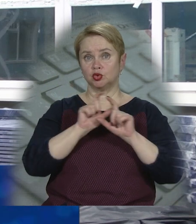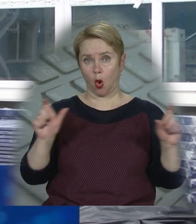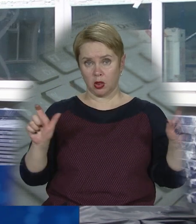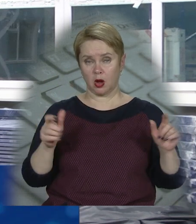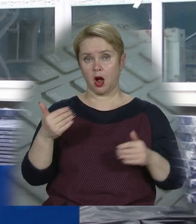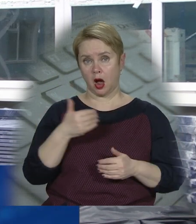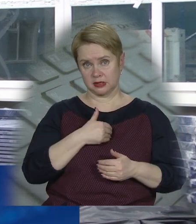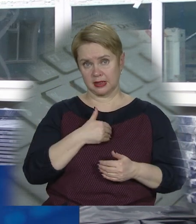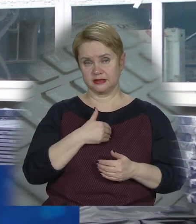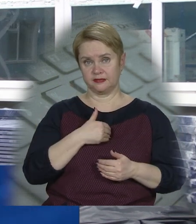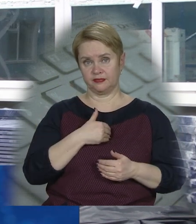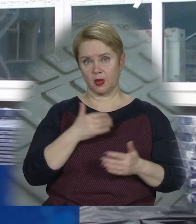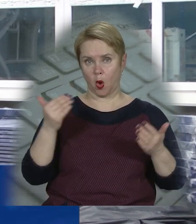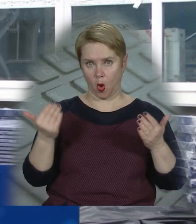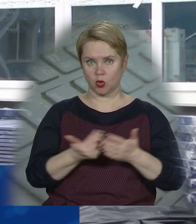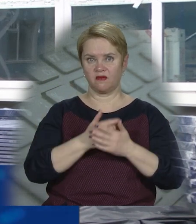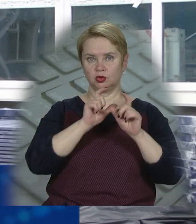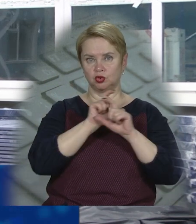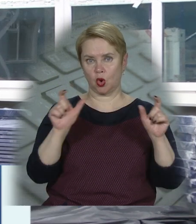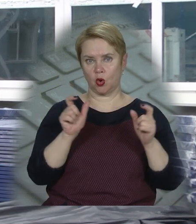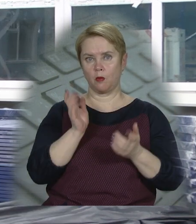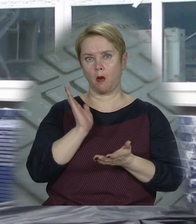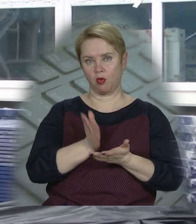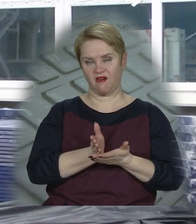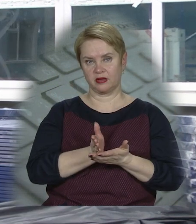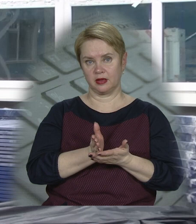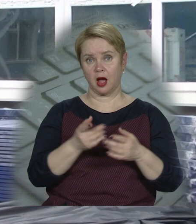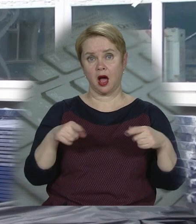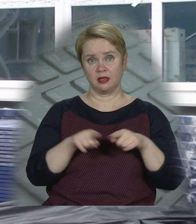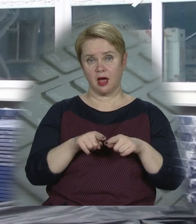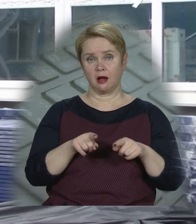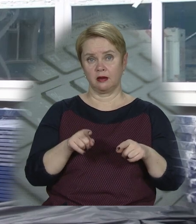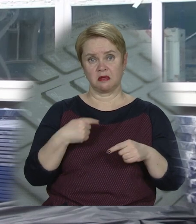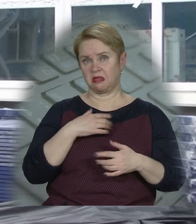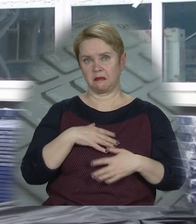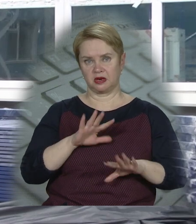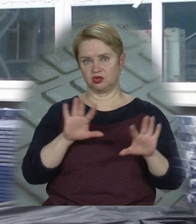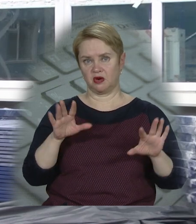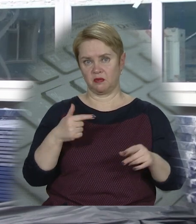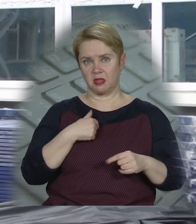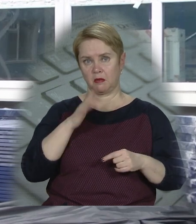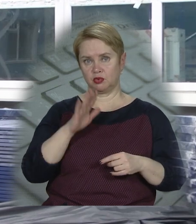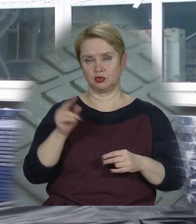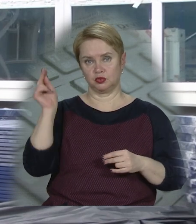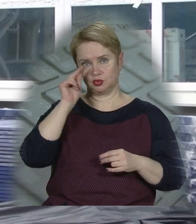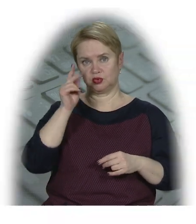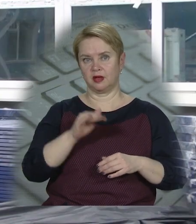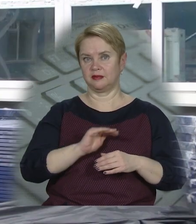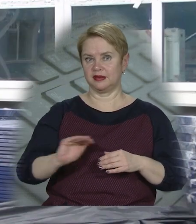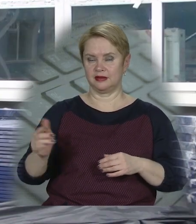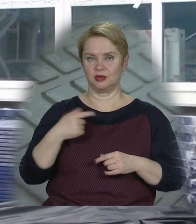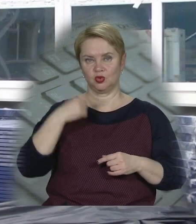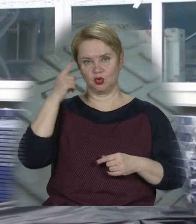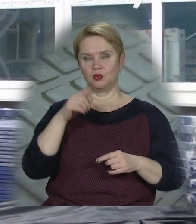школі. Хотілося б в оновленій школі побувати. А так, нічого я не переживаю. мене тут брати будуть вчитися.